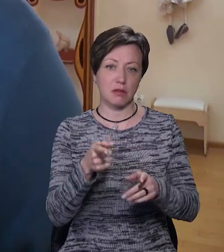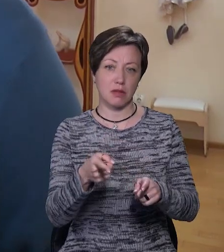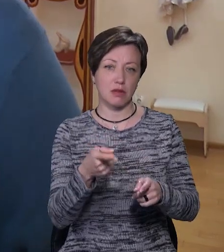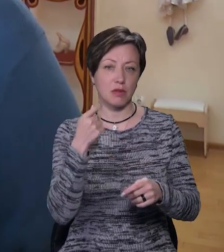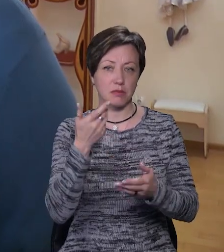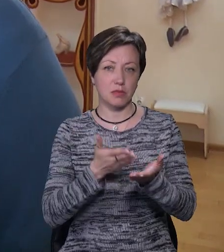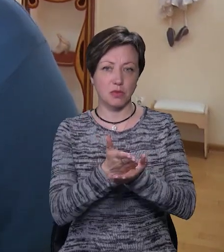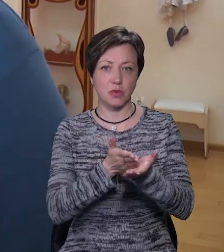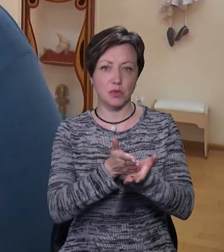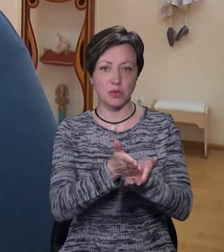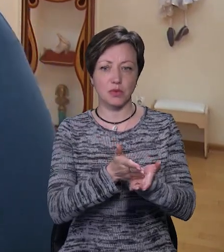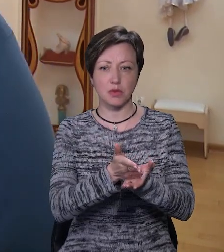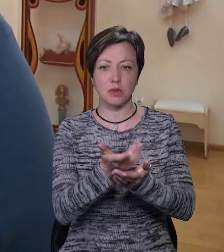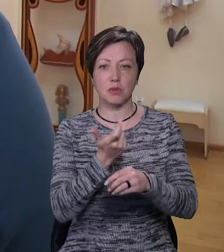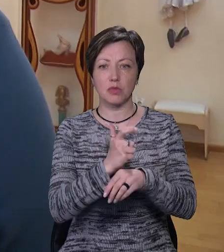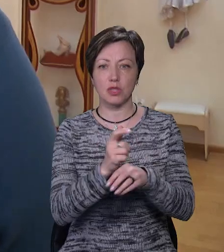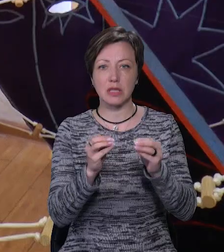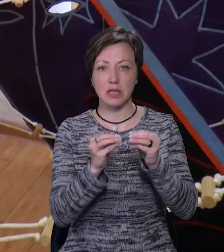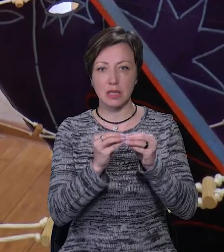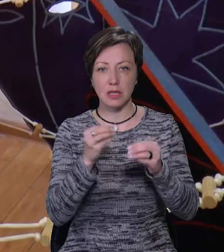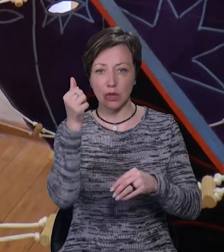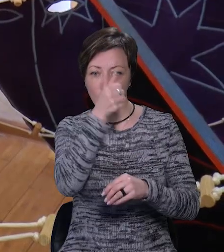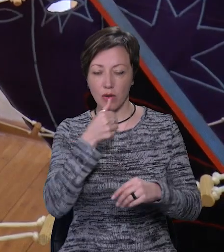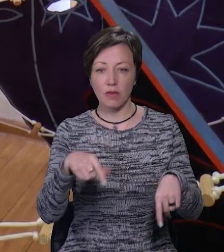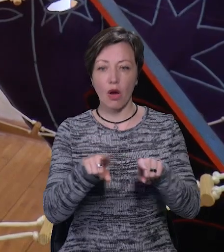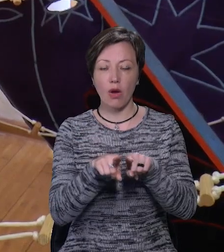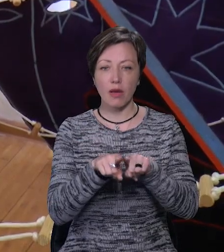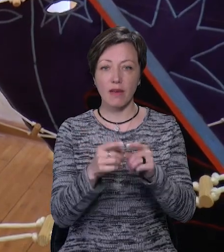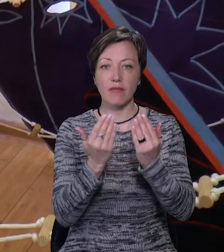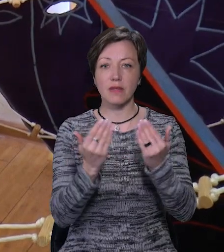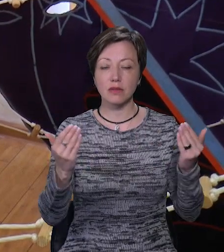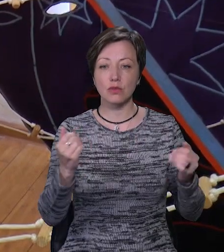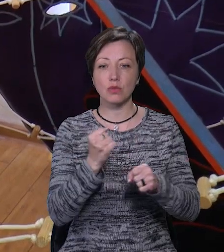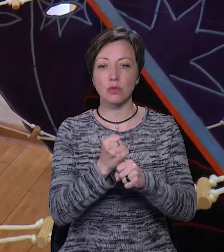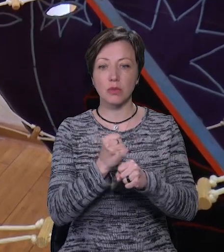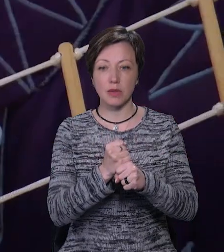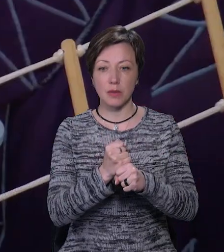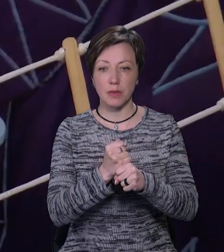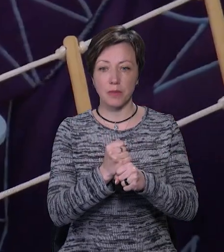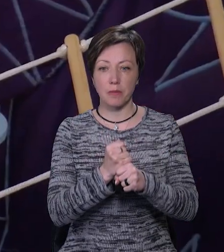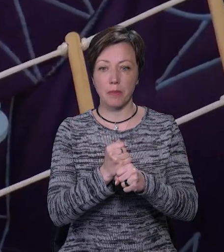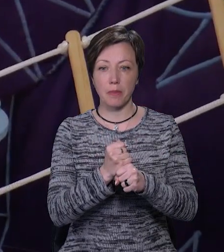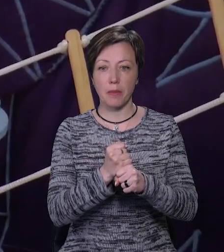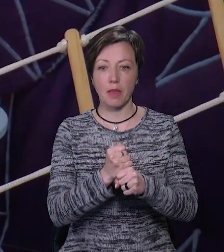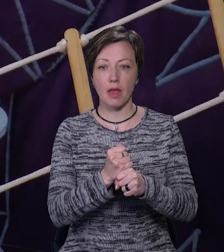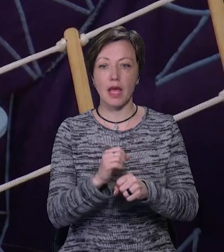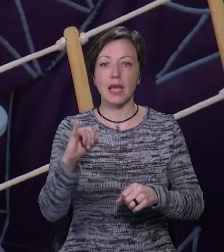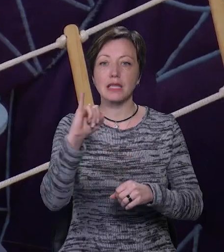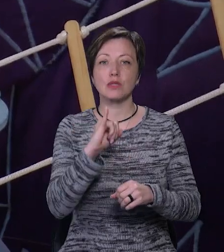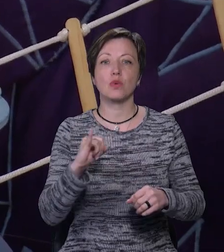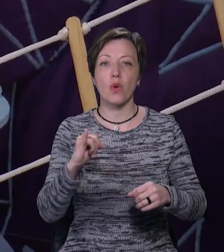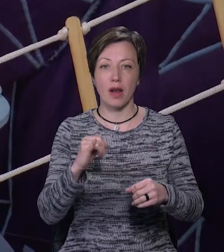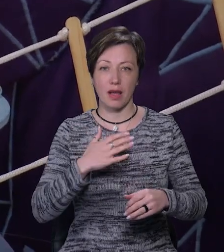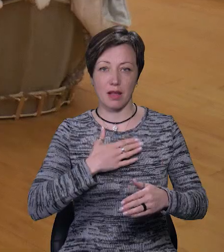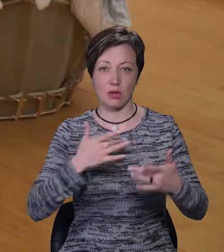Я пам'ятаю, що більше 10 років. В такій експозиції зроблена історія театру.